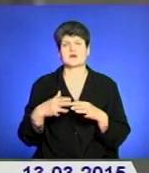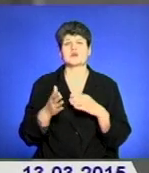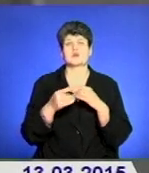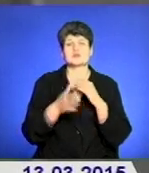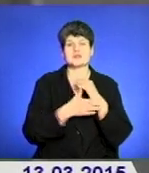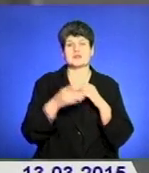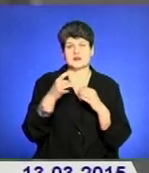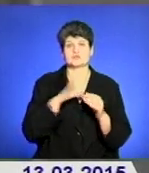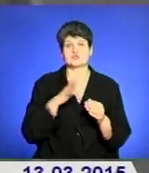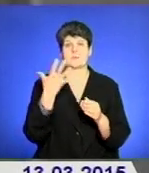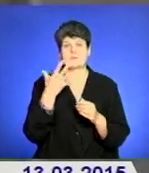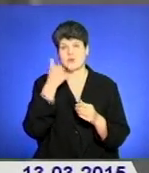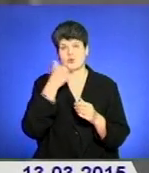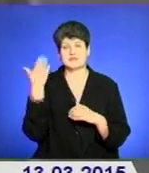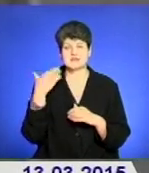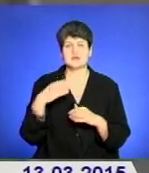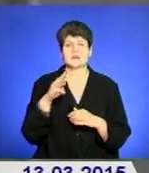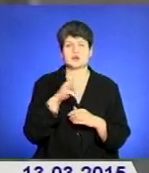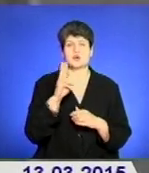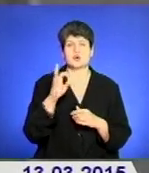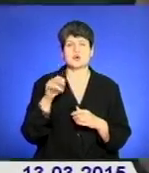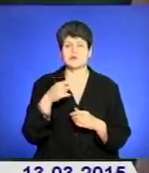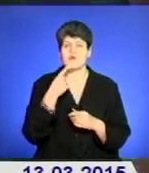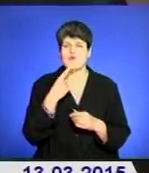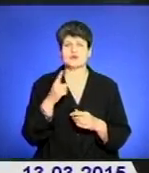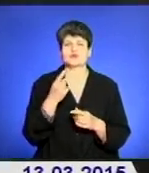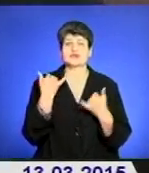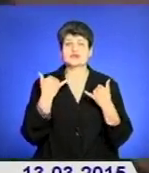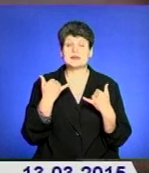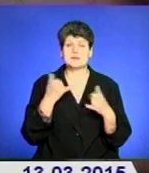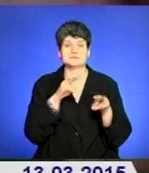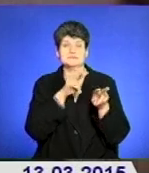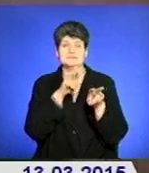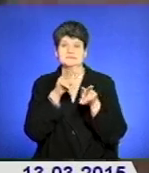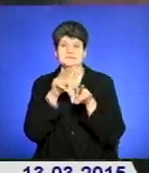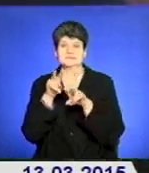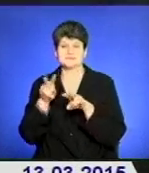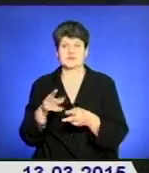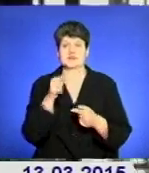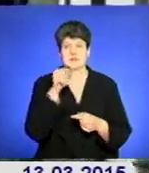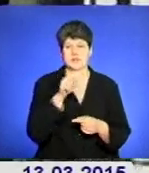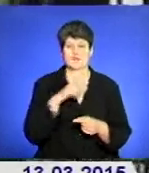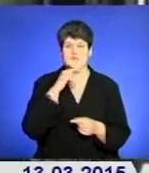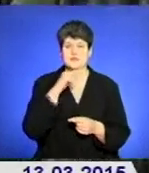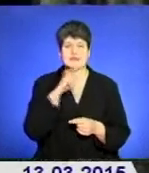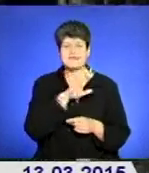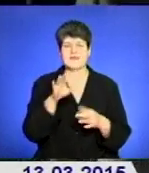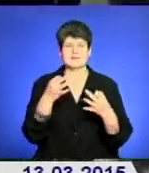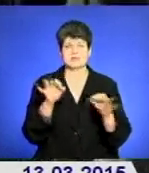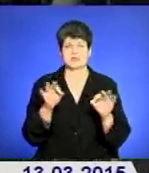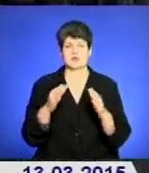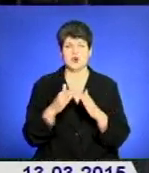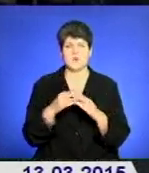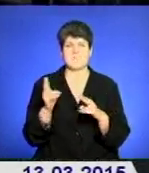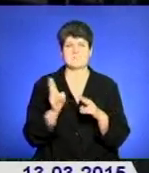трапилося років 5 тому. Михайло Кулігер переконує, що відтепер стежитиме за Олею пильніше і не відпускатиме з дому